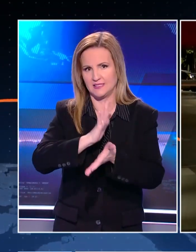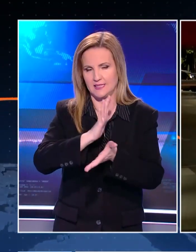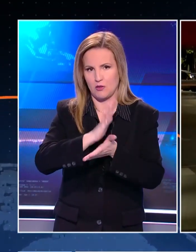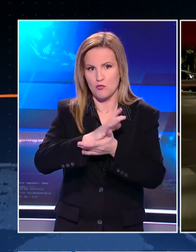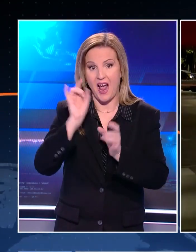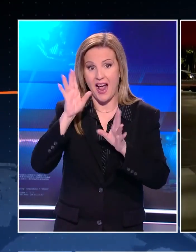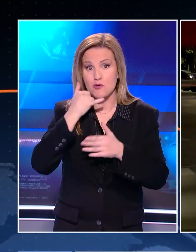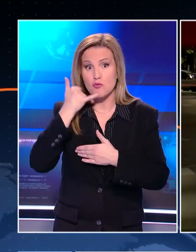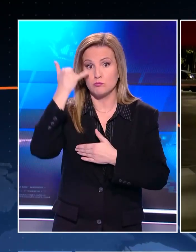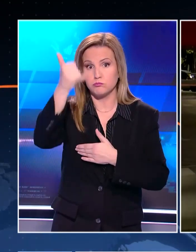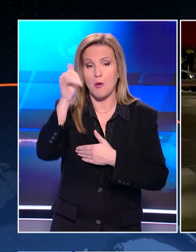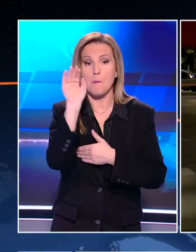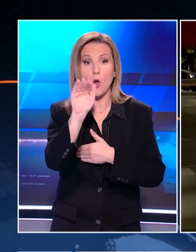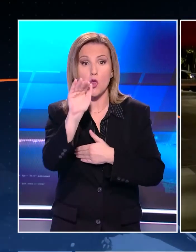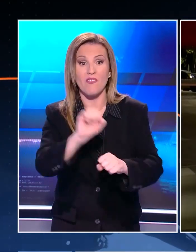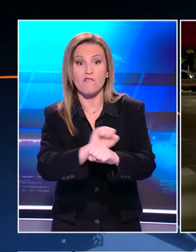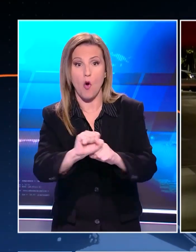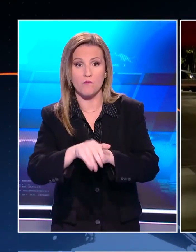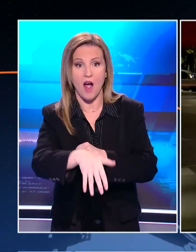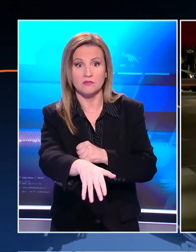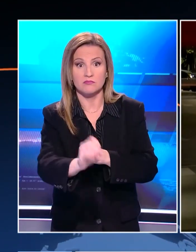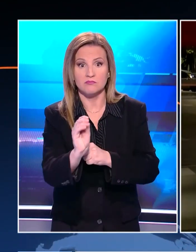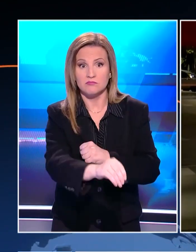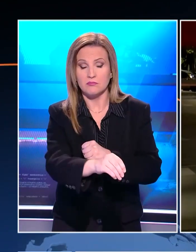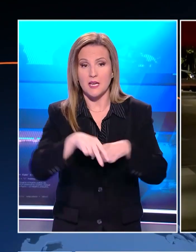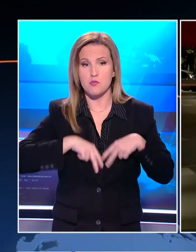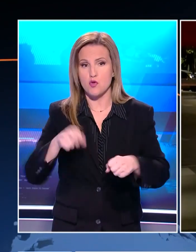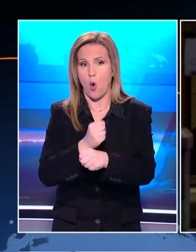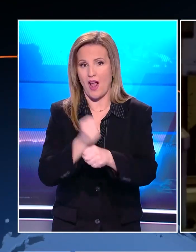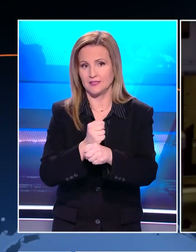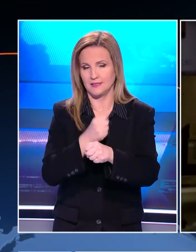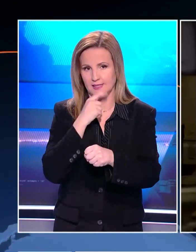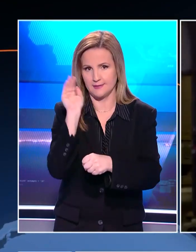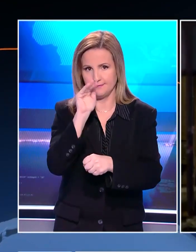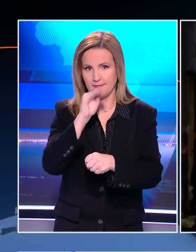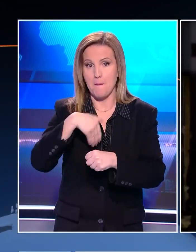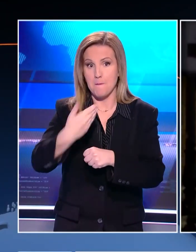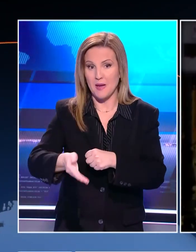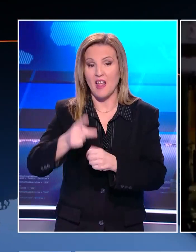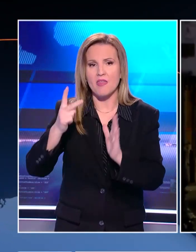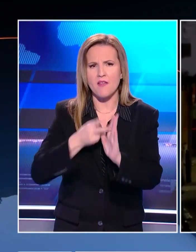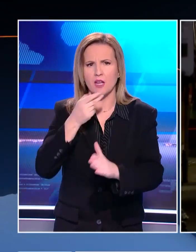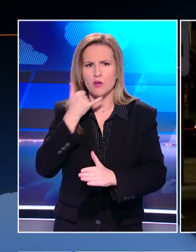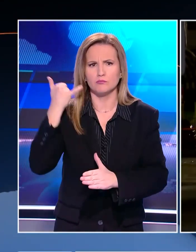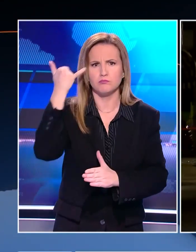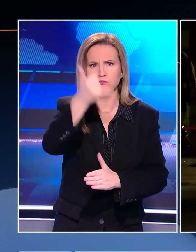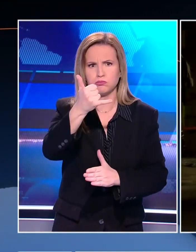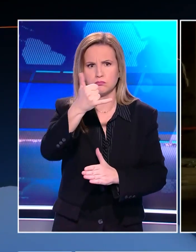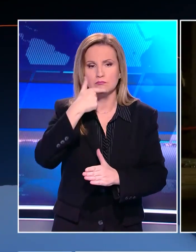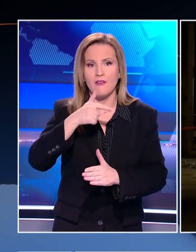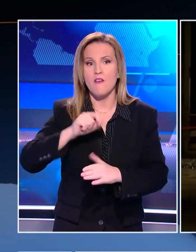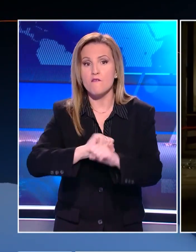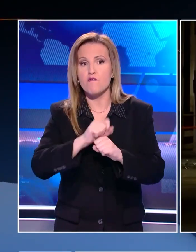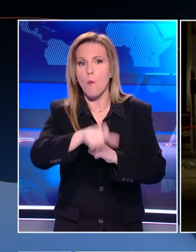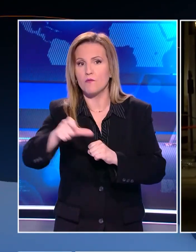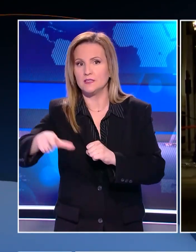Άγνωστος και καλέσσκη είχε προειδοποίησει για βόμβα που είχε τοποθετηθεί στο Υπουργείο Εργασίας. Αμέσως μετά ακολουθεί δεύτερο τηλεφώνημα με το οποίο οι βομβιστές